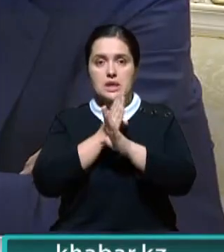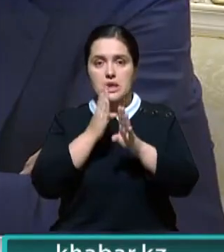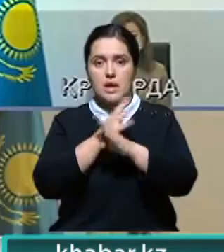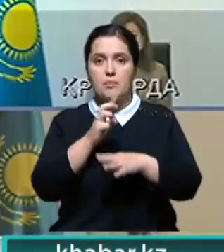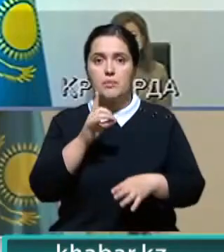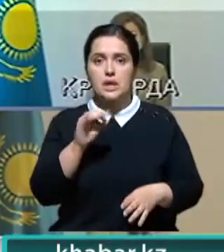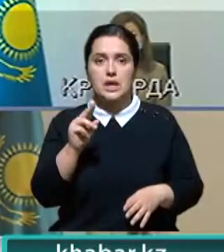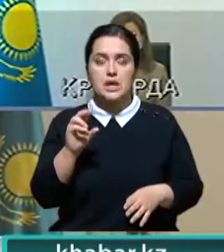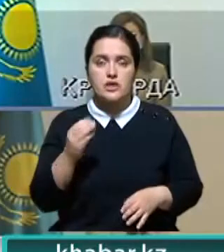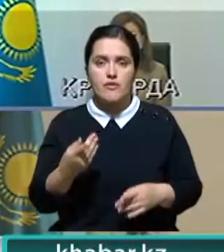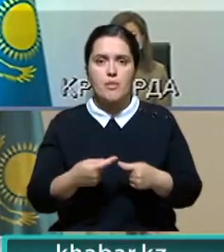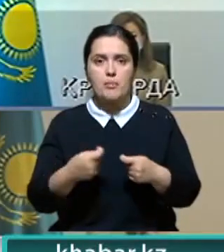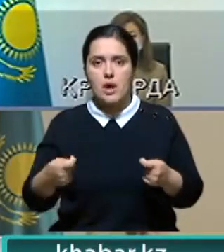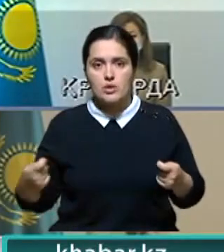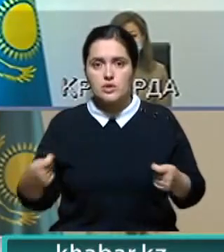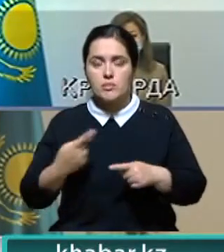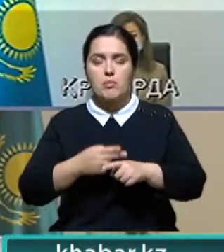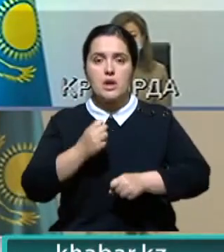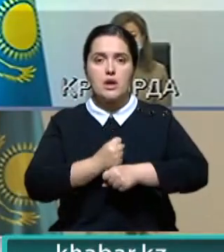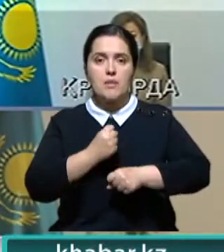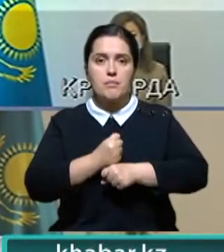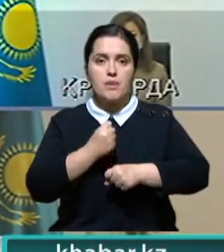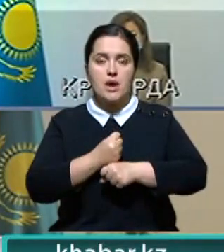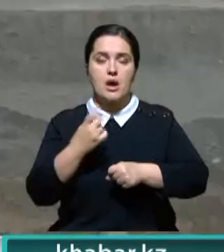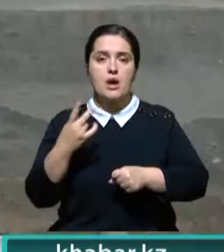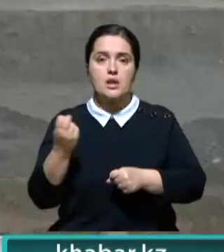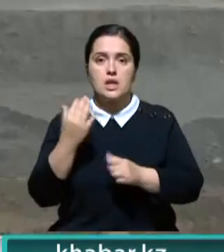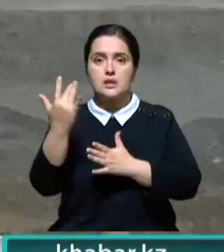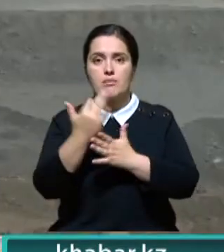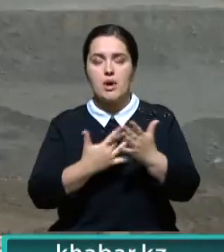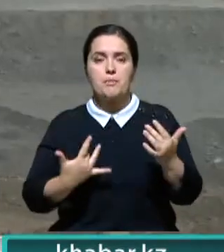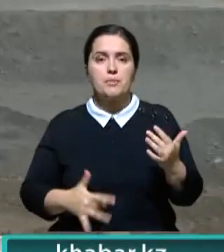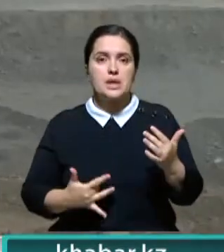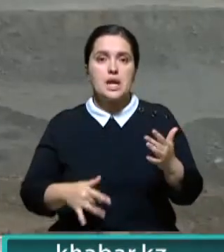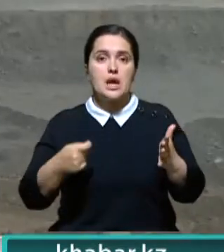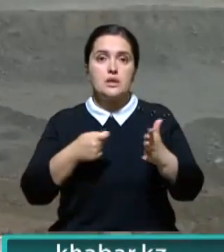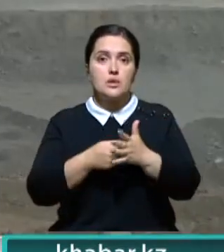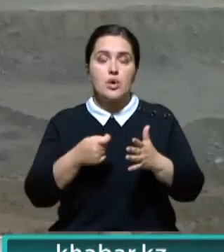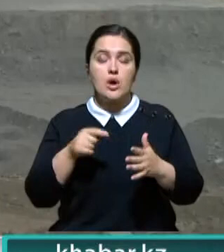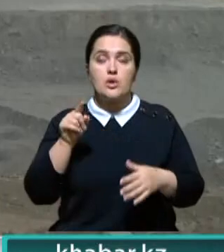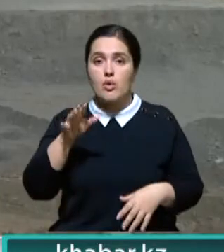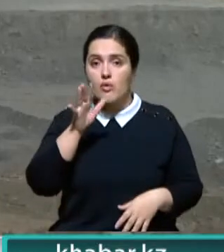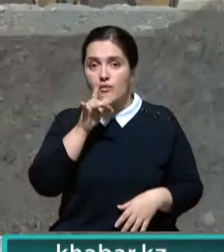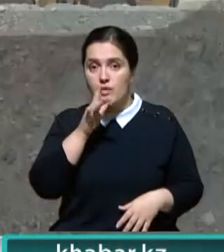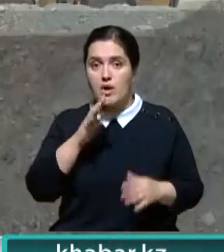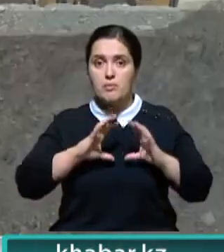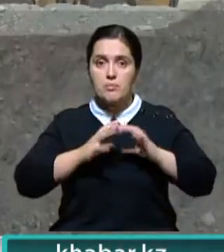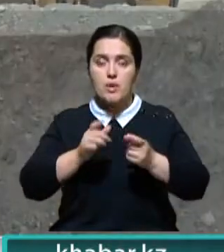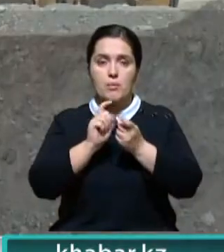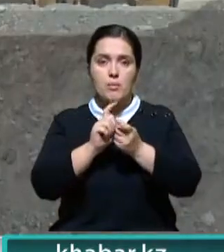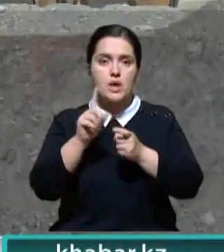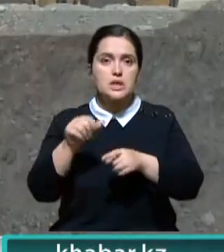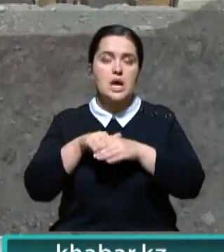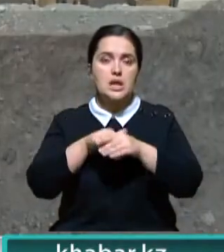Кешев затянул поручение с разработкой Национального банка данных минеральных ресурсов. И это в то время, когда в мире борются за